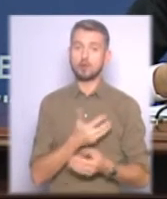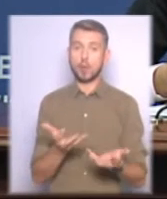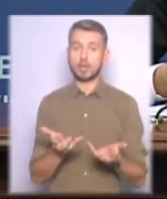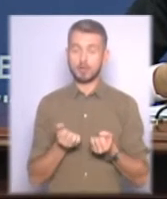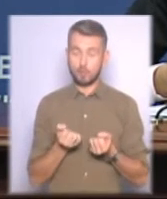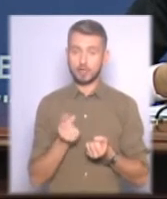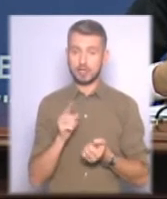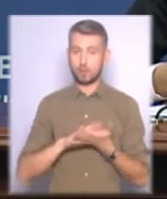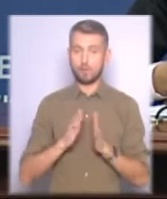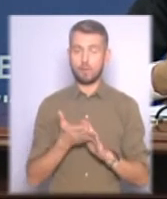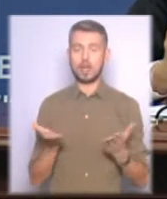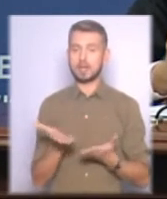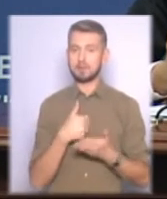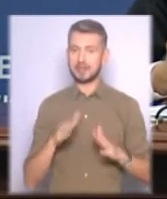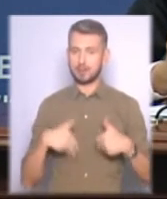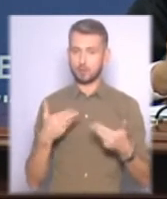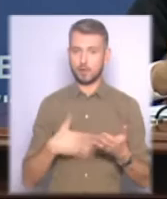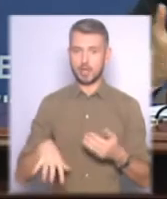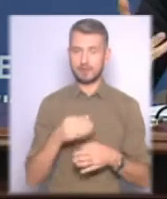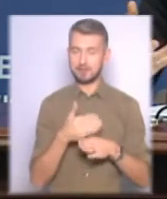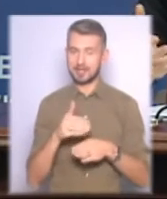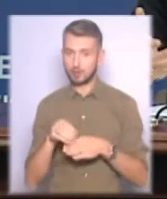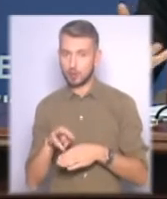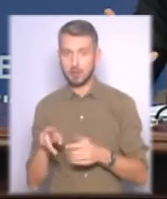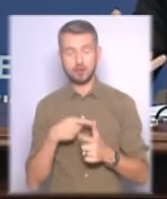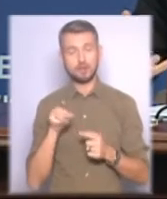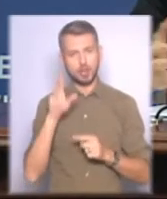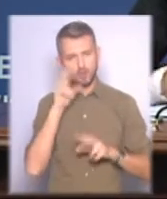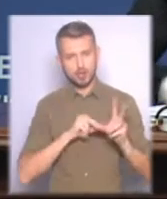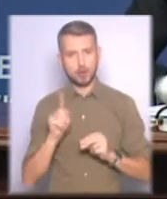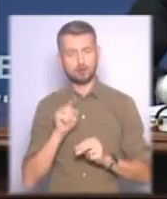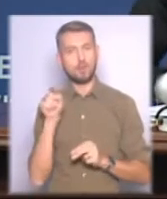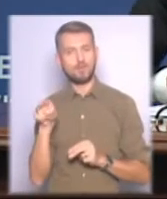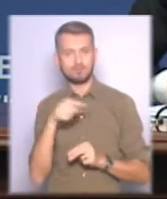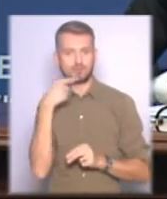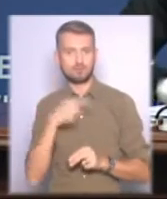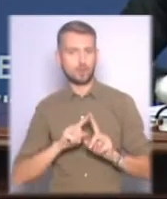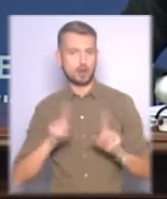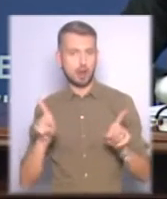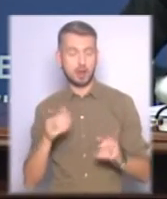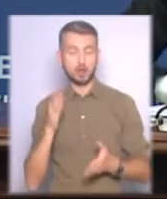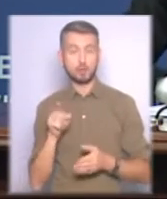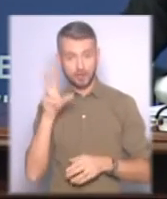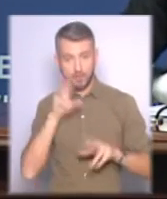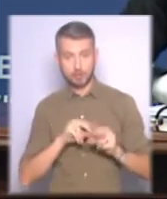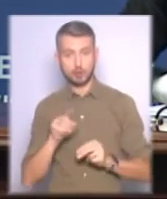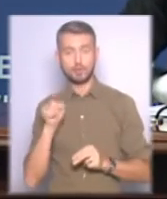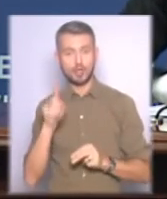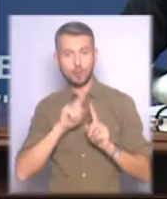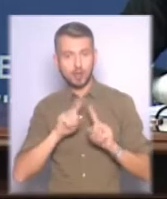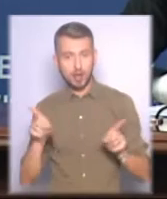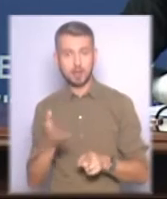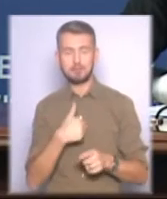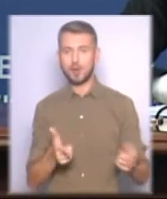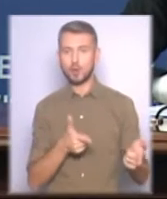ті умови, які ми запропонували усім кредиторам. Чи вони вважають, що вони унікальні? Якщо вони вважають, що вони унікальні, ми готові